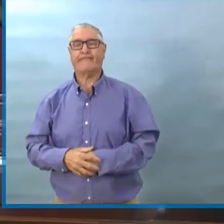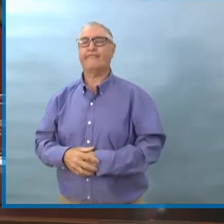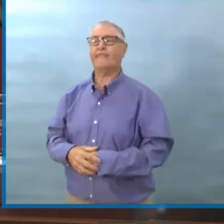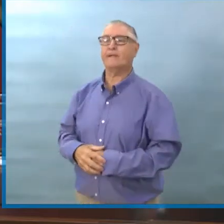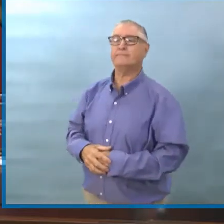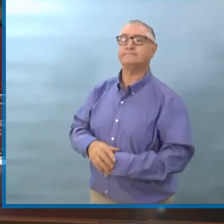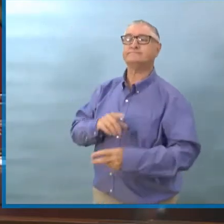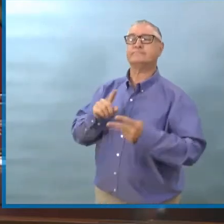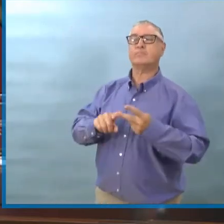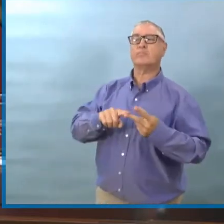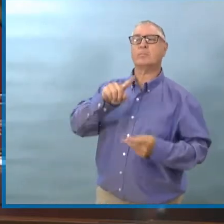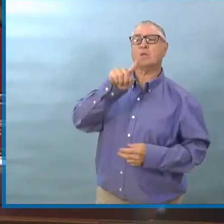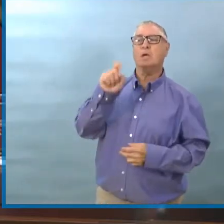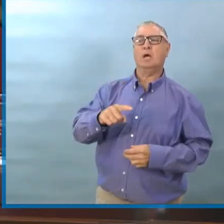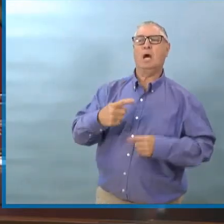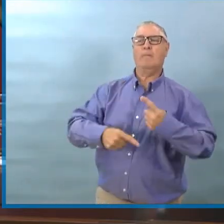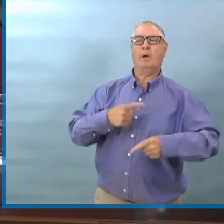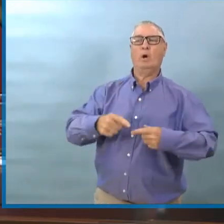Question inaudible.